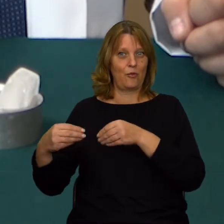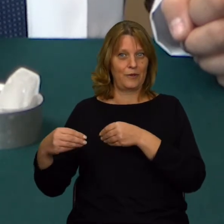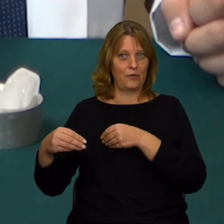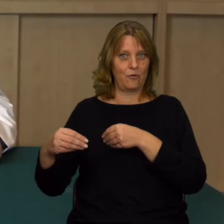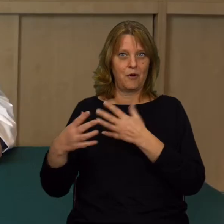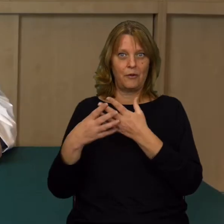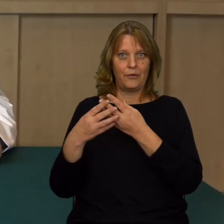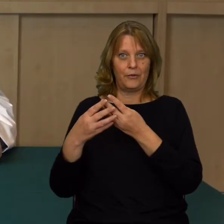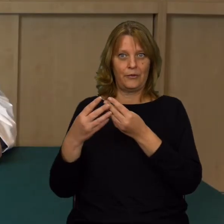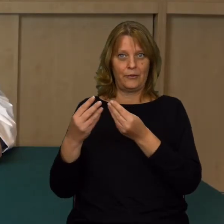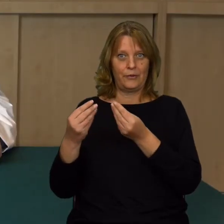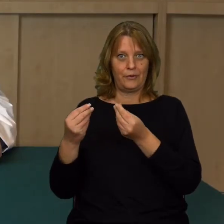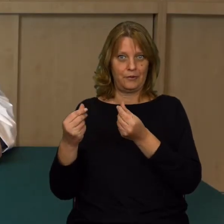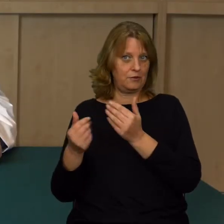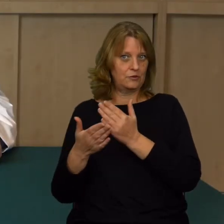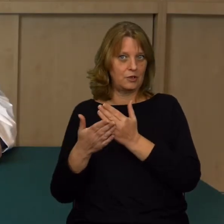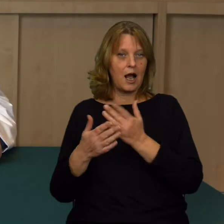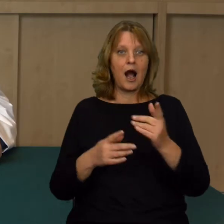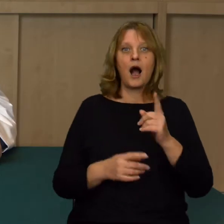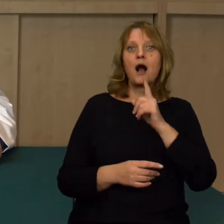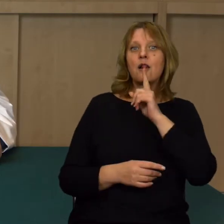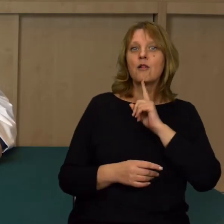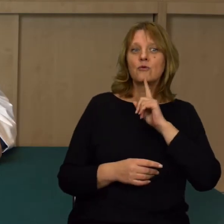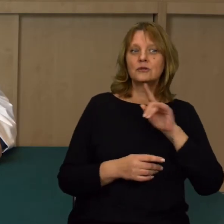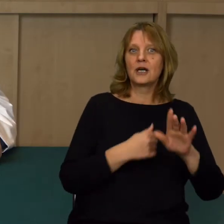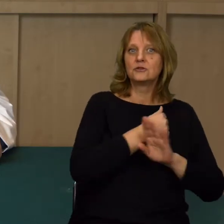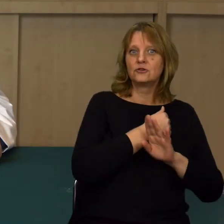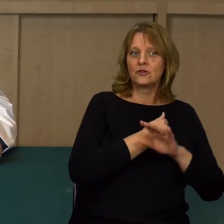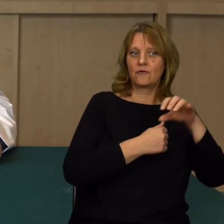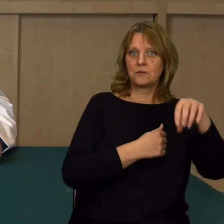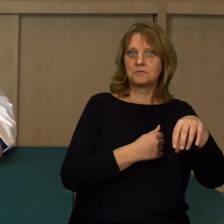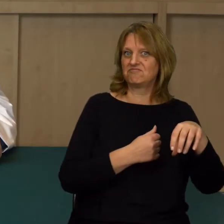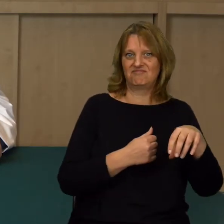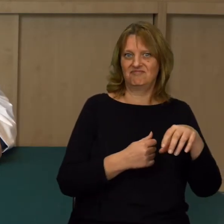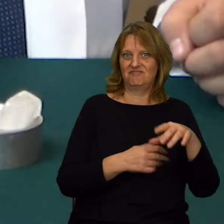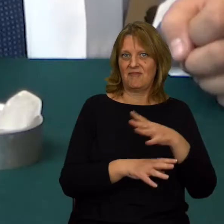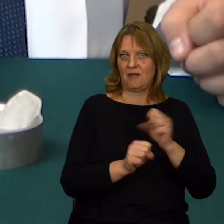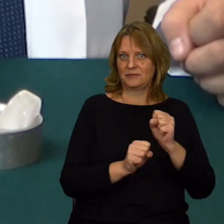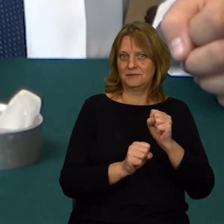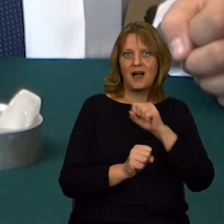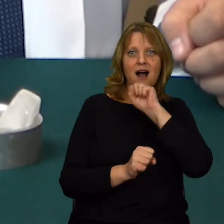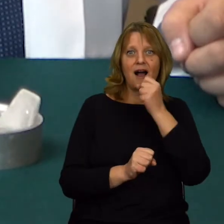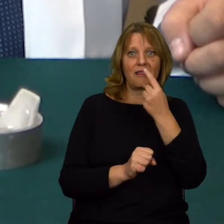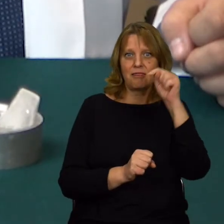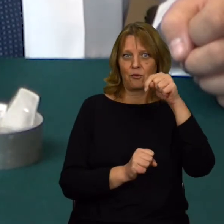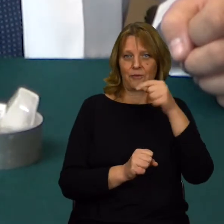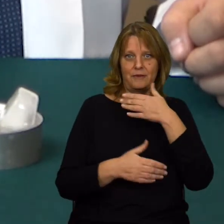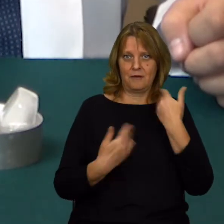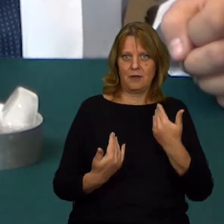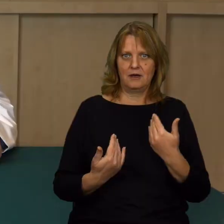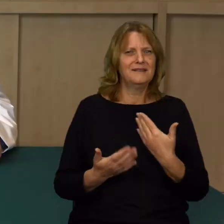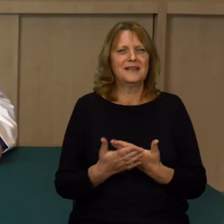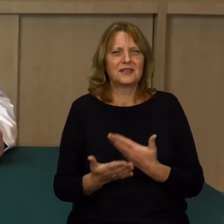już się topi. Kostka lodu na drewienku nawet nie puściła ani jednej kropelki.